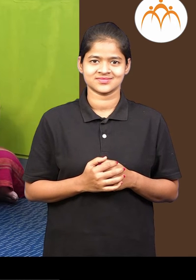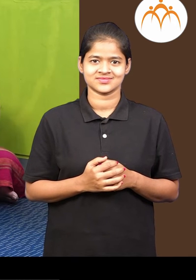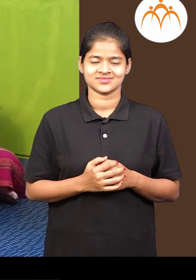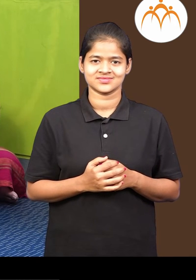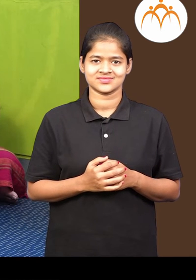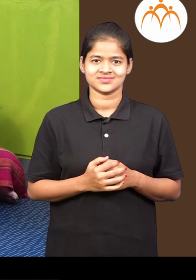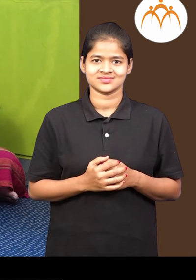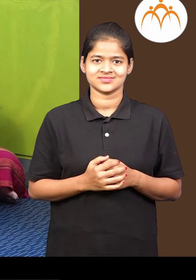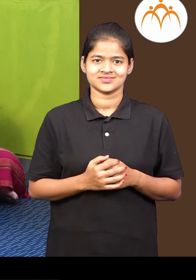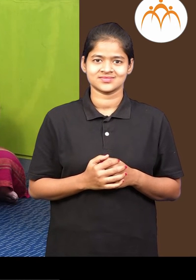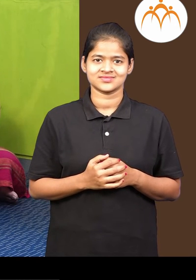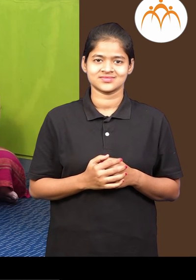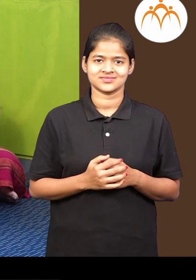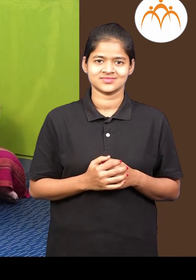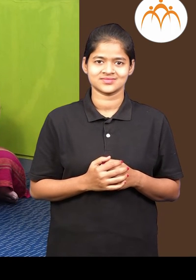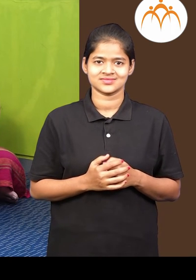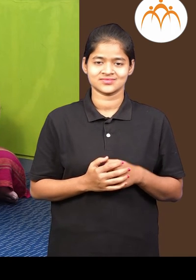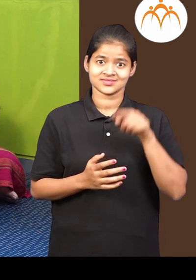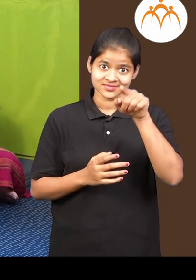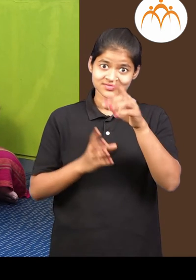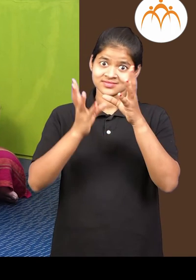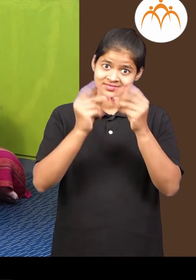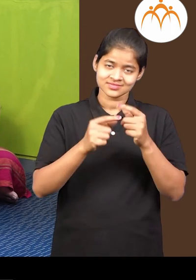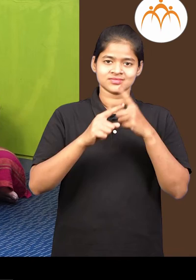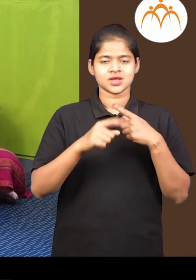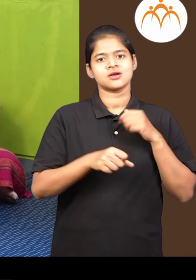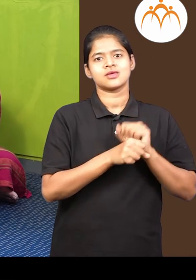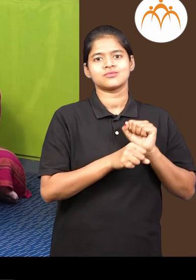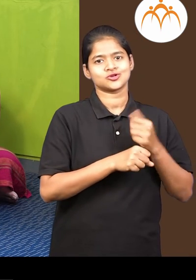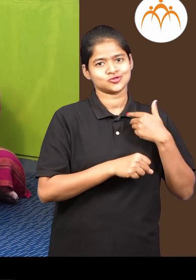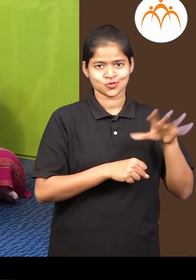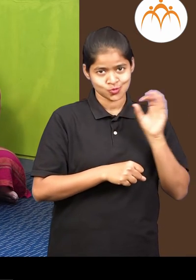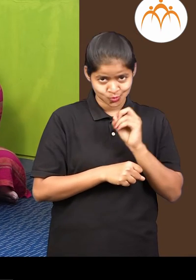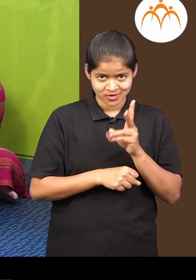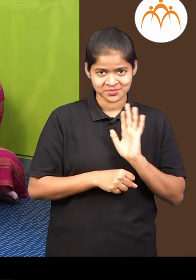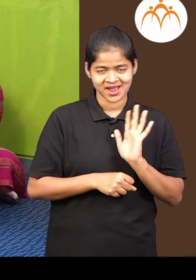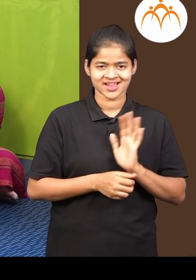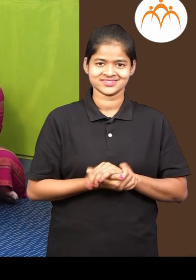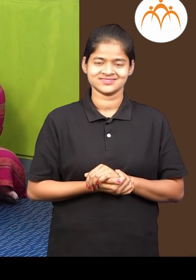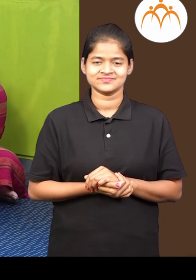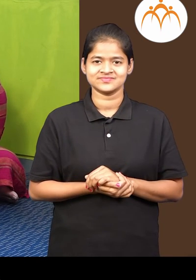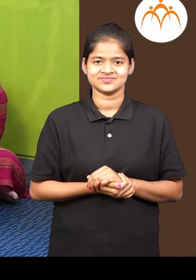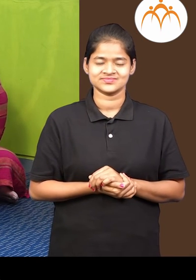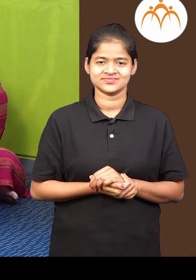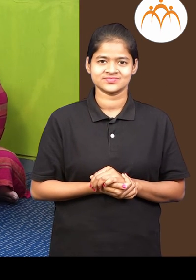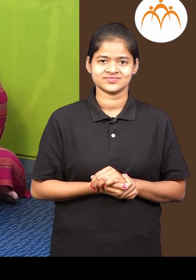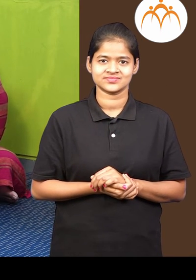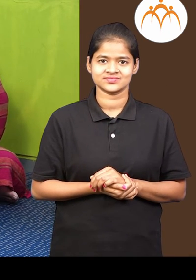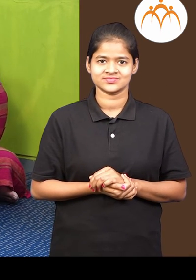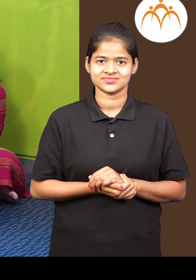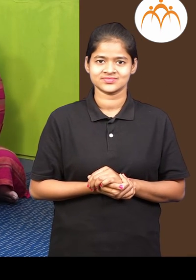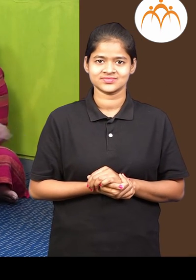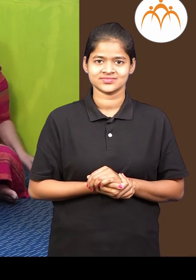आता जमता है के तुला उधारण बनवाएला ठीक माता तु सोडवत बस मैं थोड़ी कामा कराला जाते